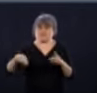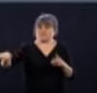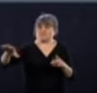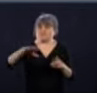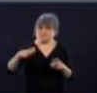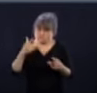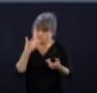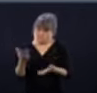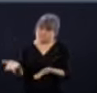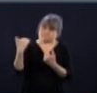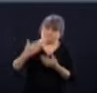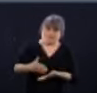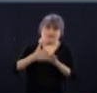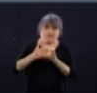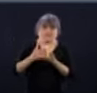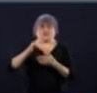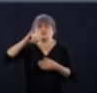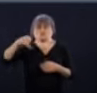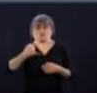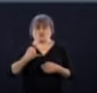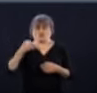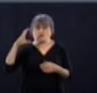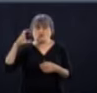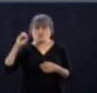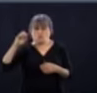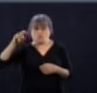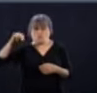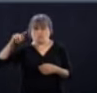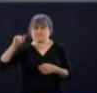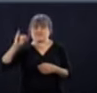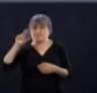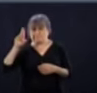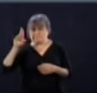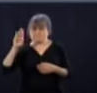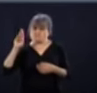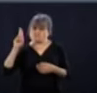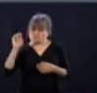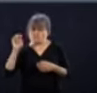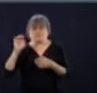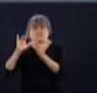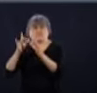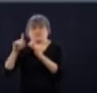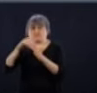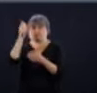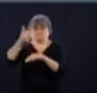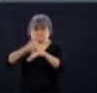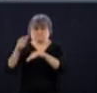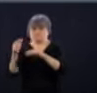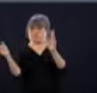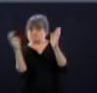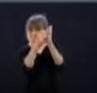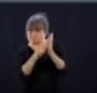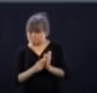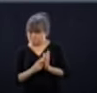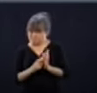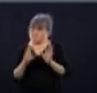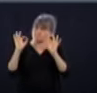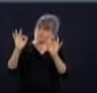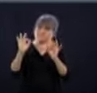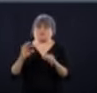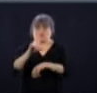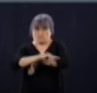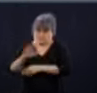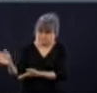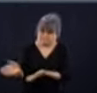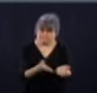appellent beaucoup. Et on va être en mesure d'ajouter beaucoup de personnel, notamment à Montréal, parce que c'est là qu'on a le plus besoin. Et